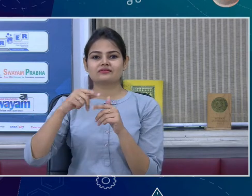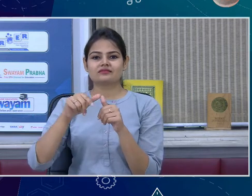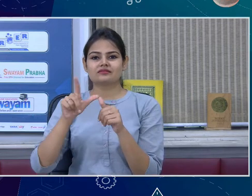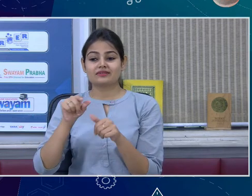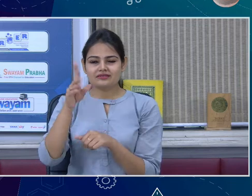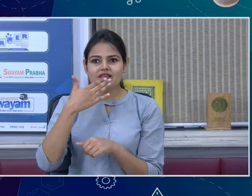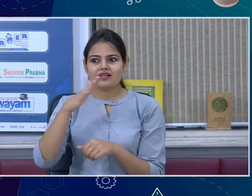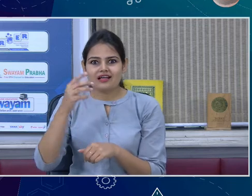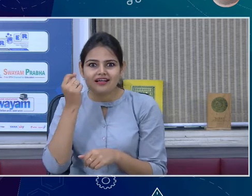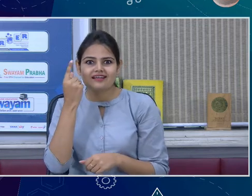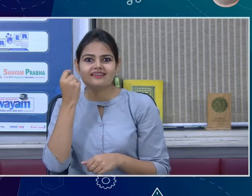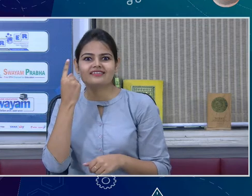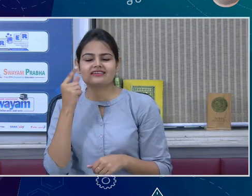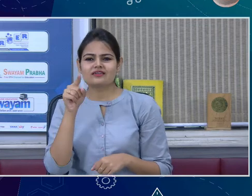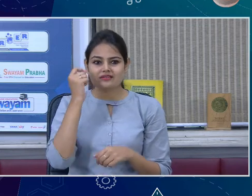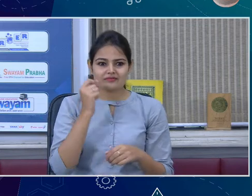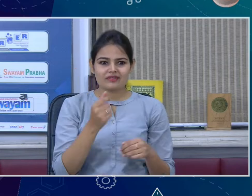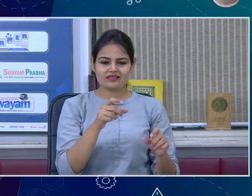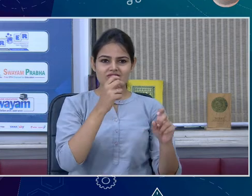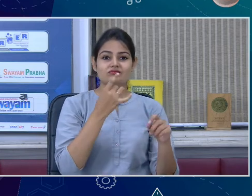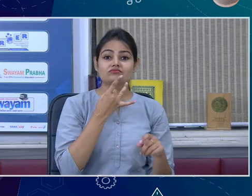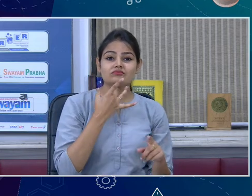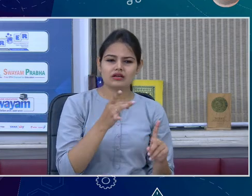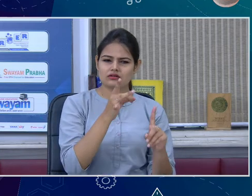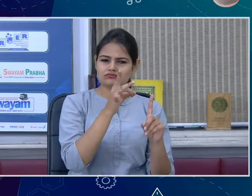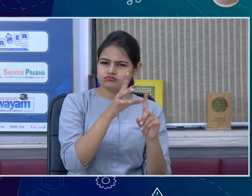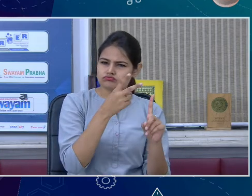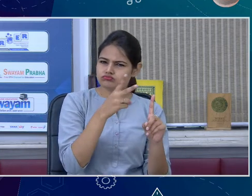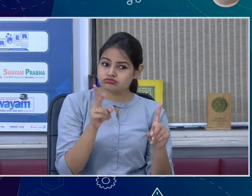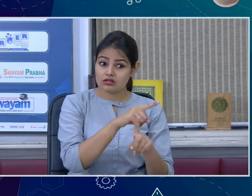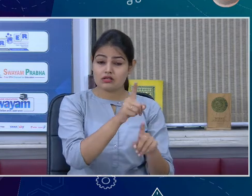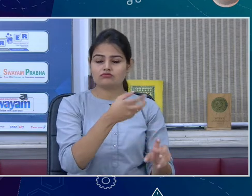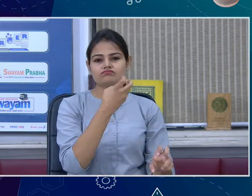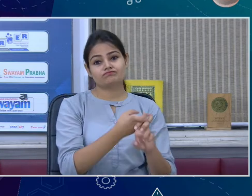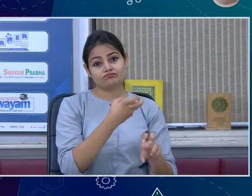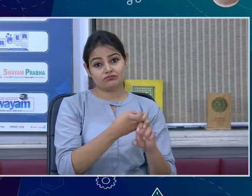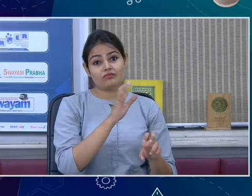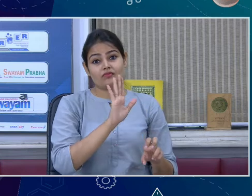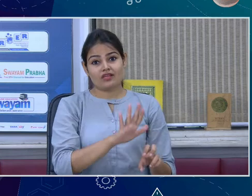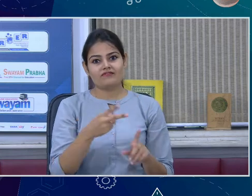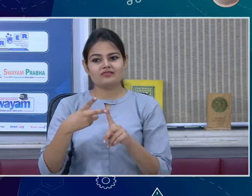सकते हैं मैंने हो चयलेसा